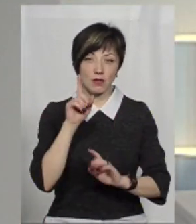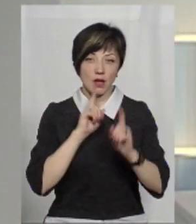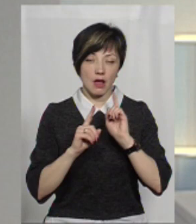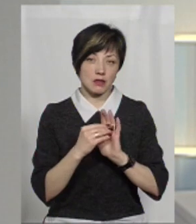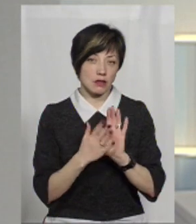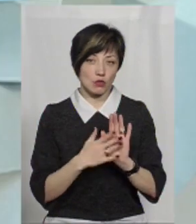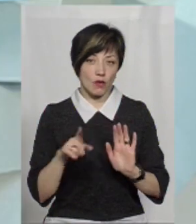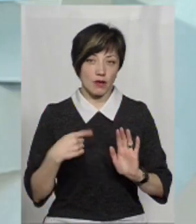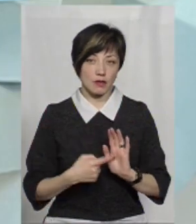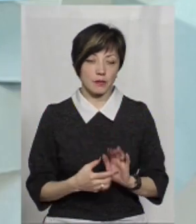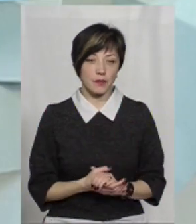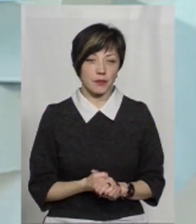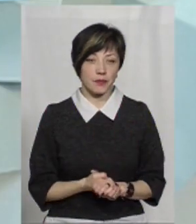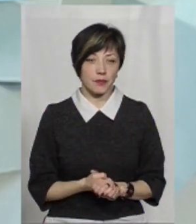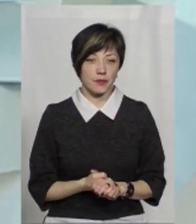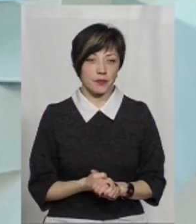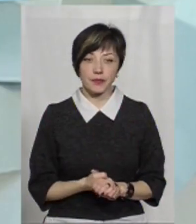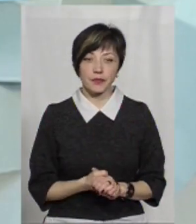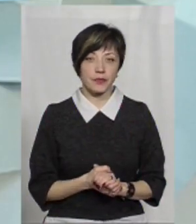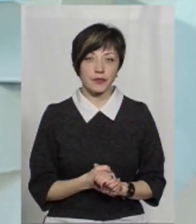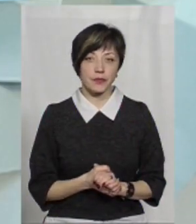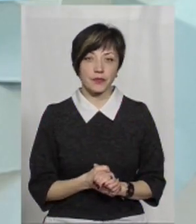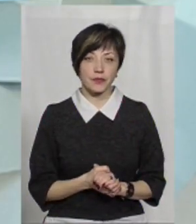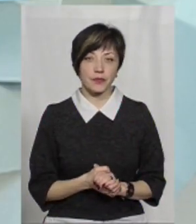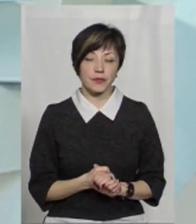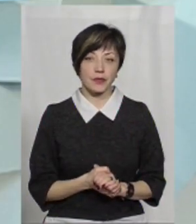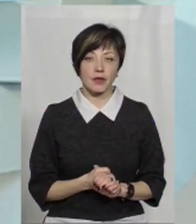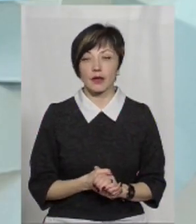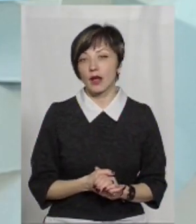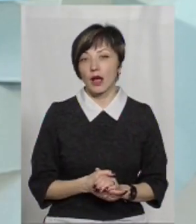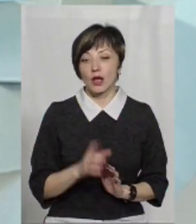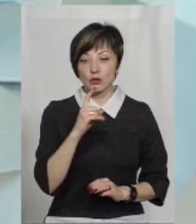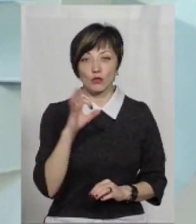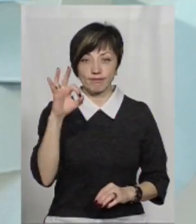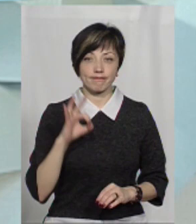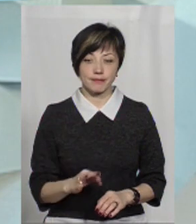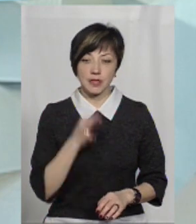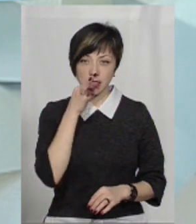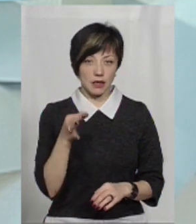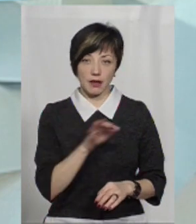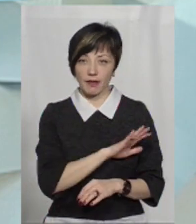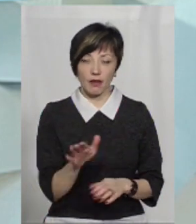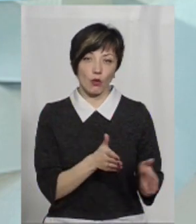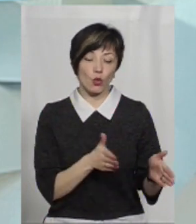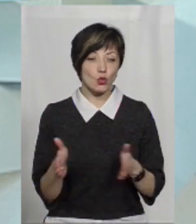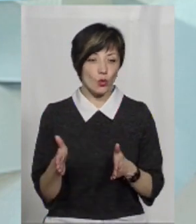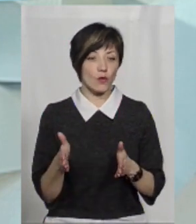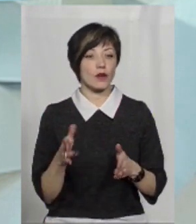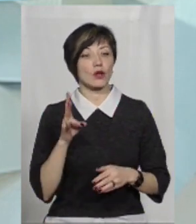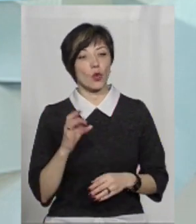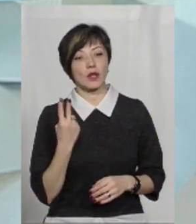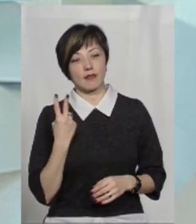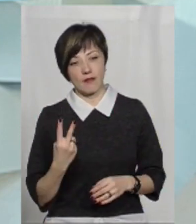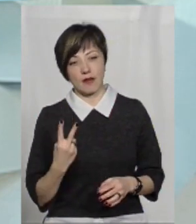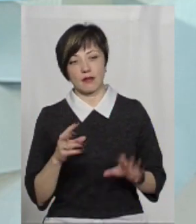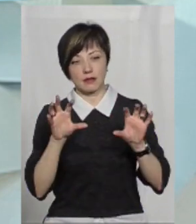зареєстровані? Ну і так достовірно сказати не готовий, але принаймні я чув про два